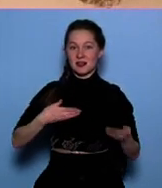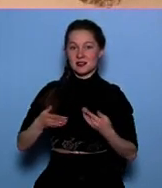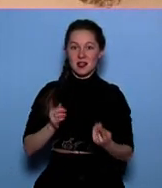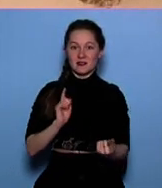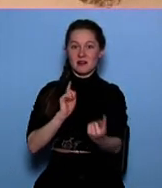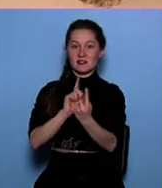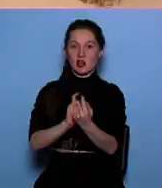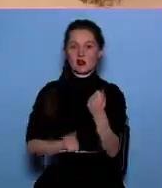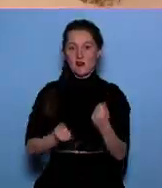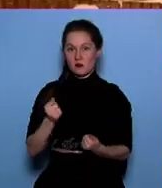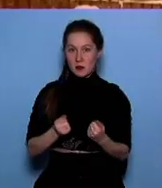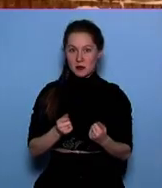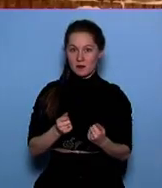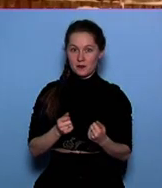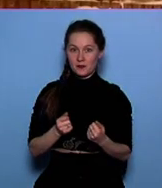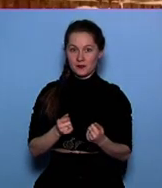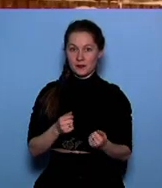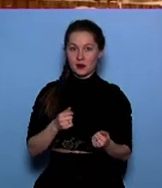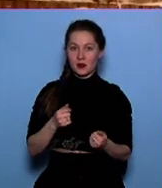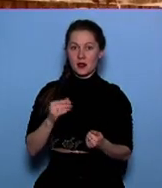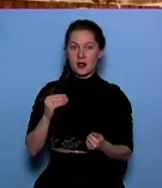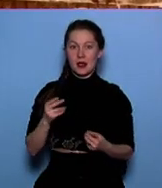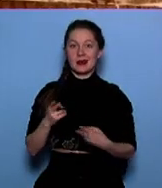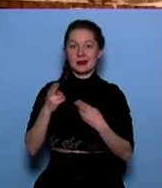движущемуся транспорту. Вот идет автомобиль, да,